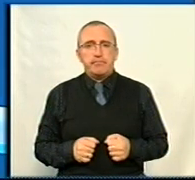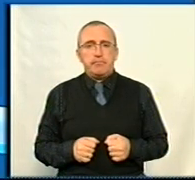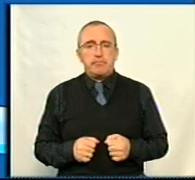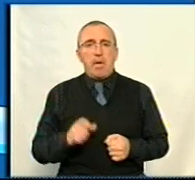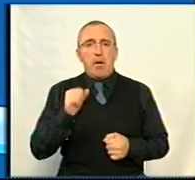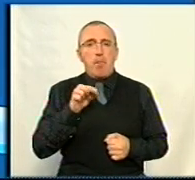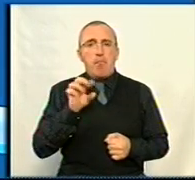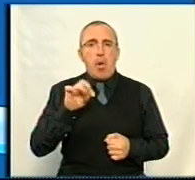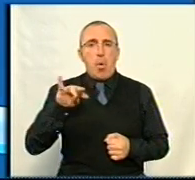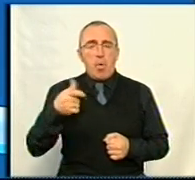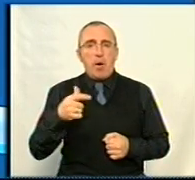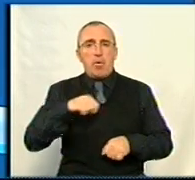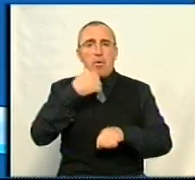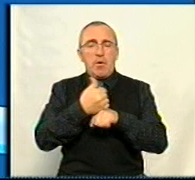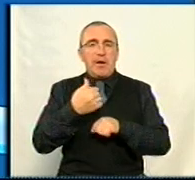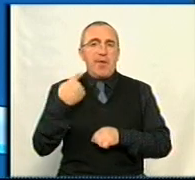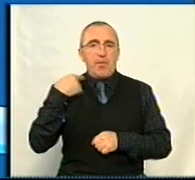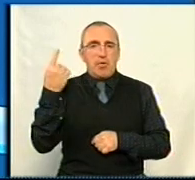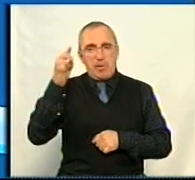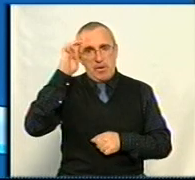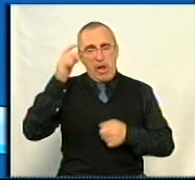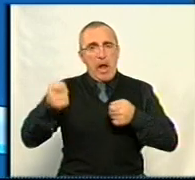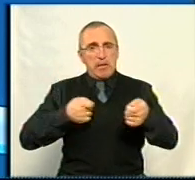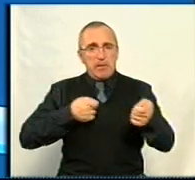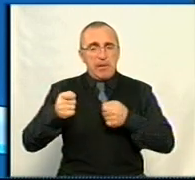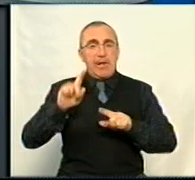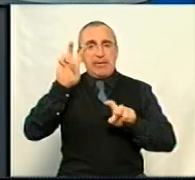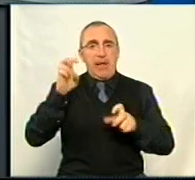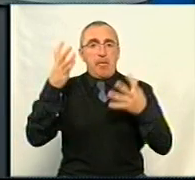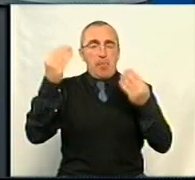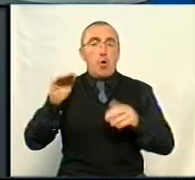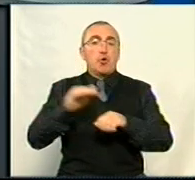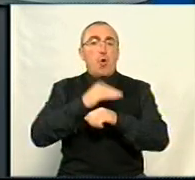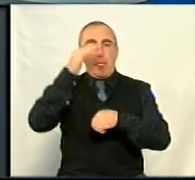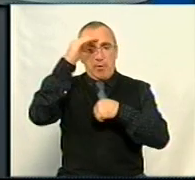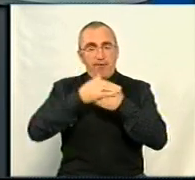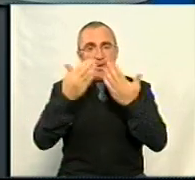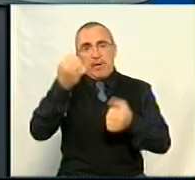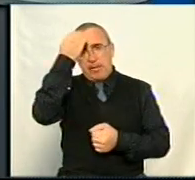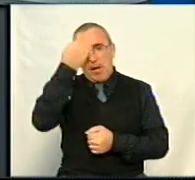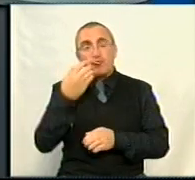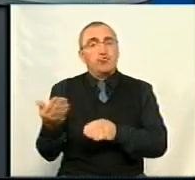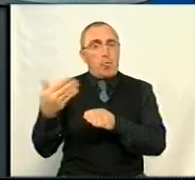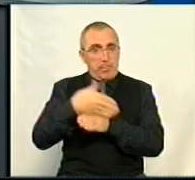Андрій Балонь, голова Кіроворадської обласної державної адміністрації у темі дня. Добрий вечір. Доброго Дякую, що прийшли.